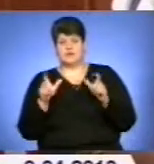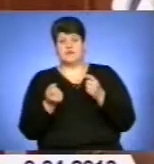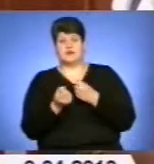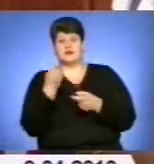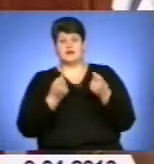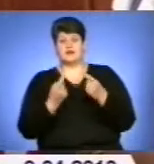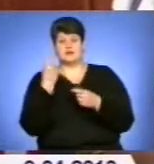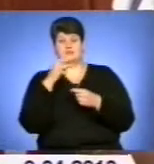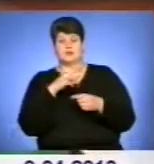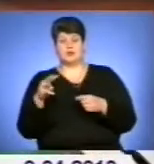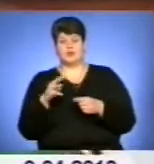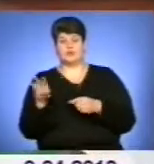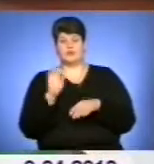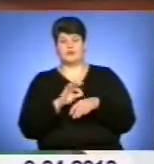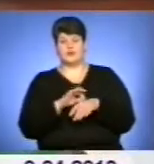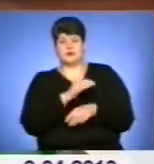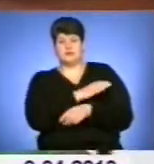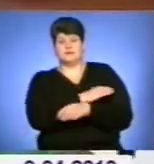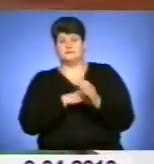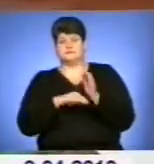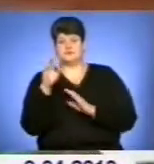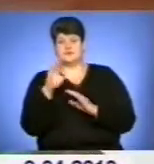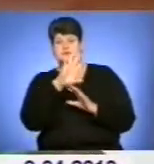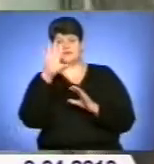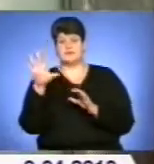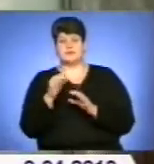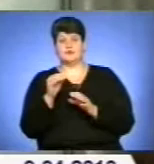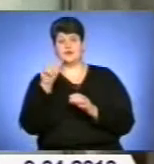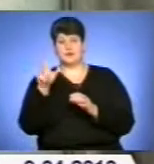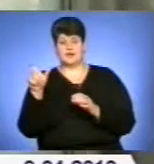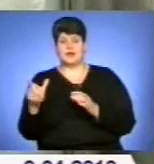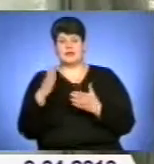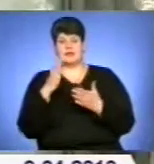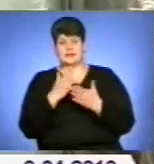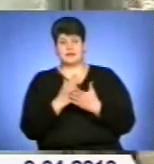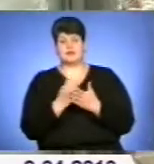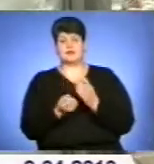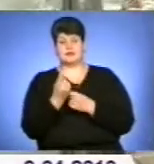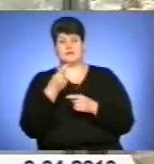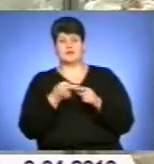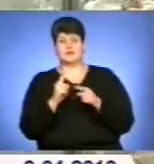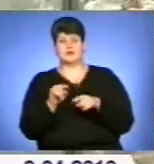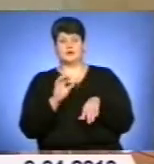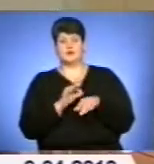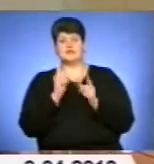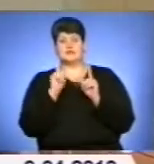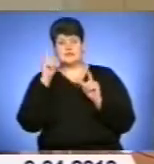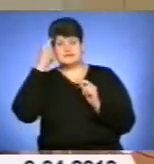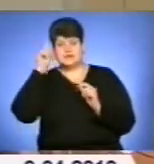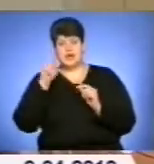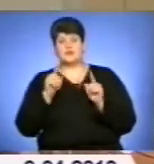один мільйон хворих на артеріальну гіпертензію. Серед осіб з підвищеним тиском про наявність цього захворювання знають лише